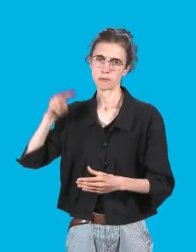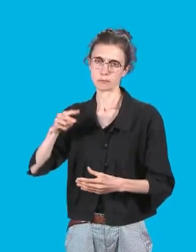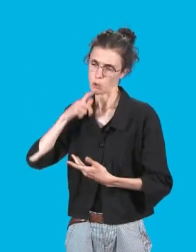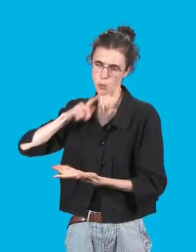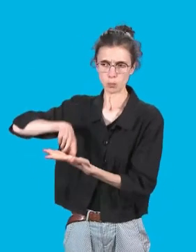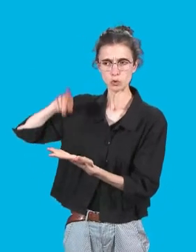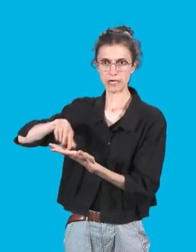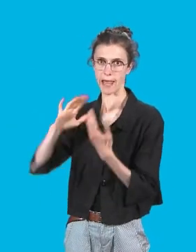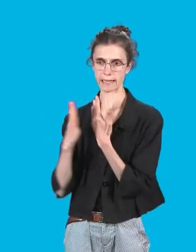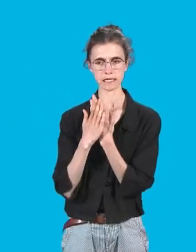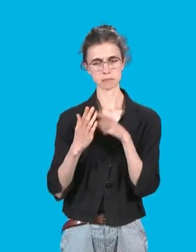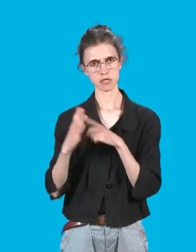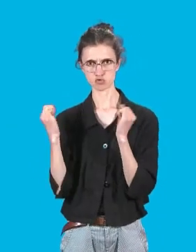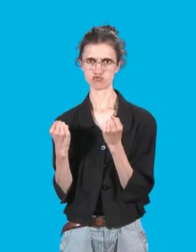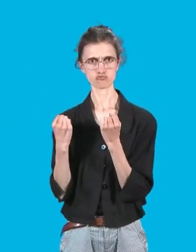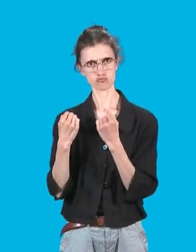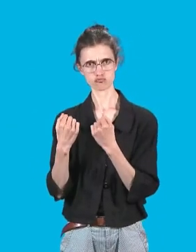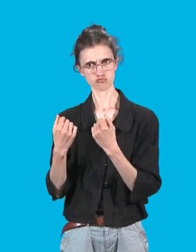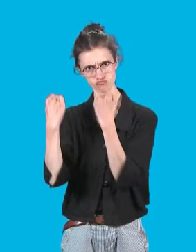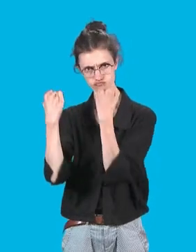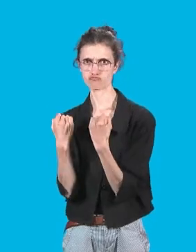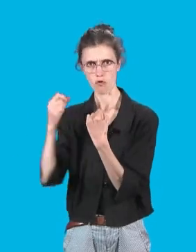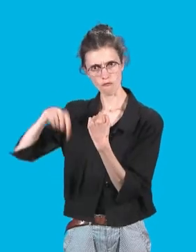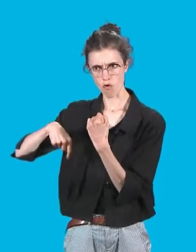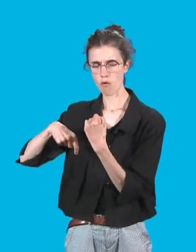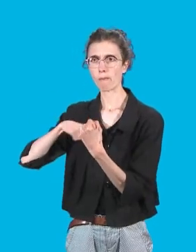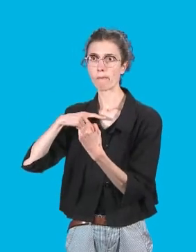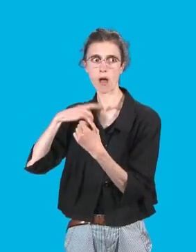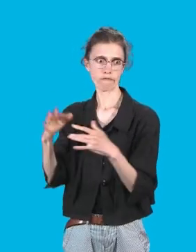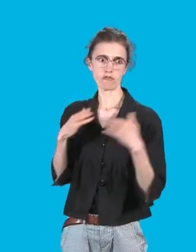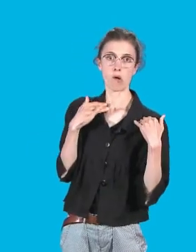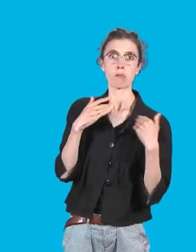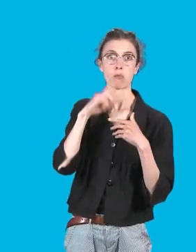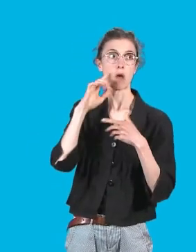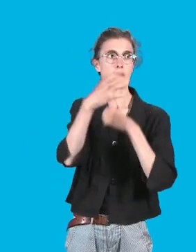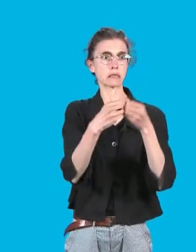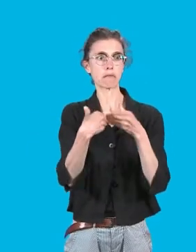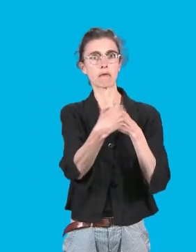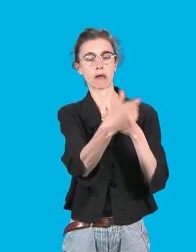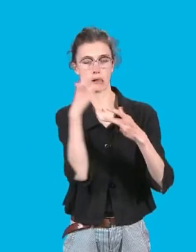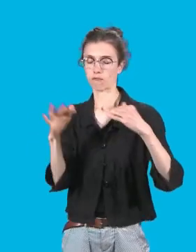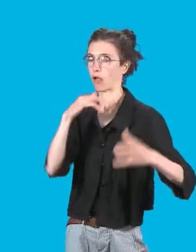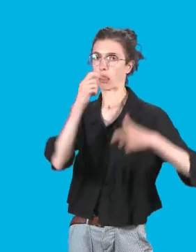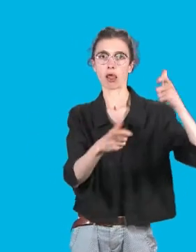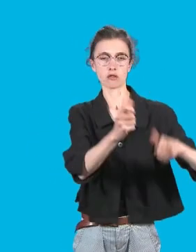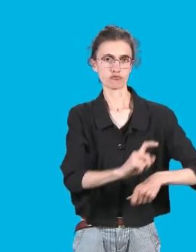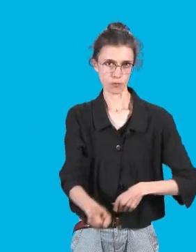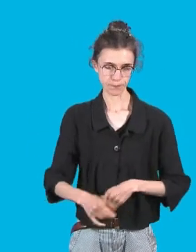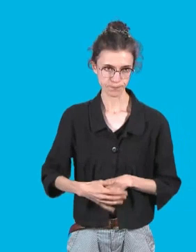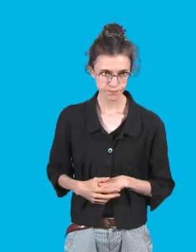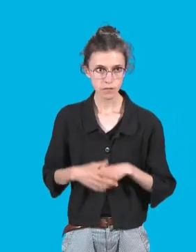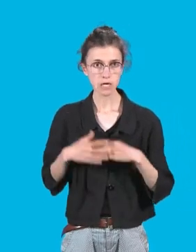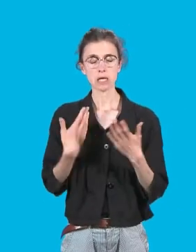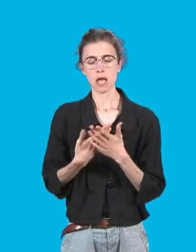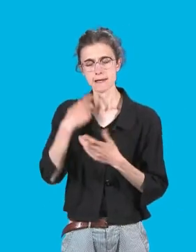ne sera pas un poids pour les décennies à venir. Cela mérite d'être souligné. Avec ce plan, nous pourrons répondre aux problématiques qui se posent aujourd